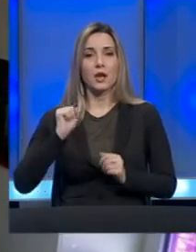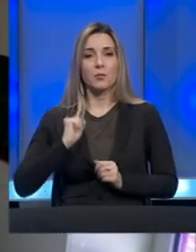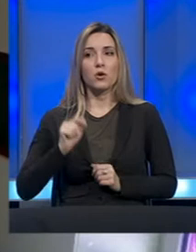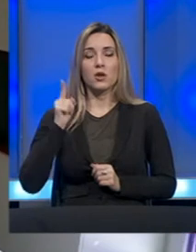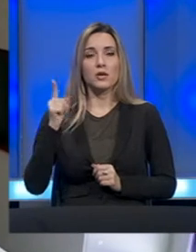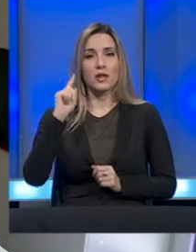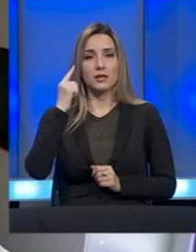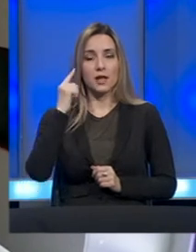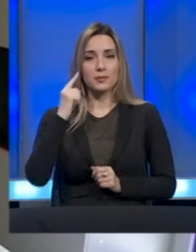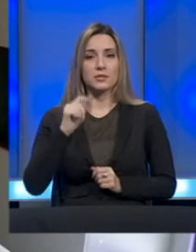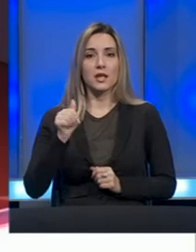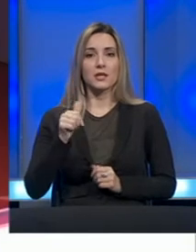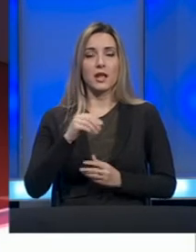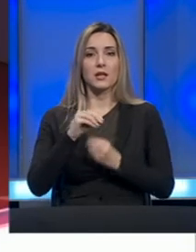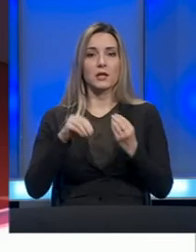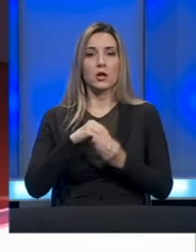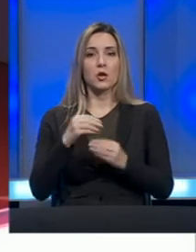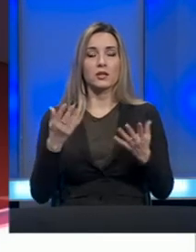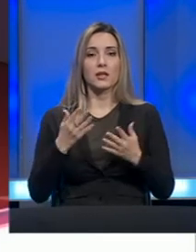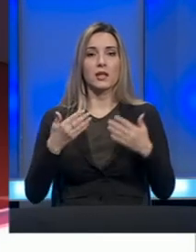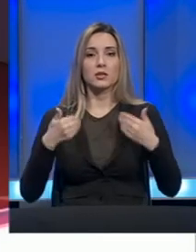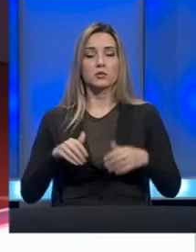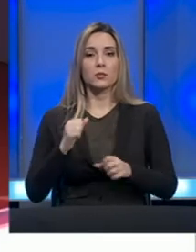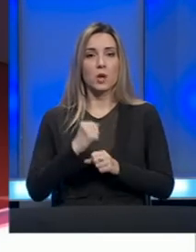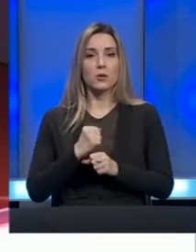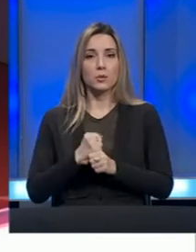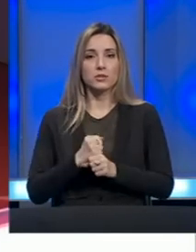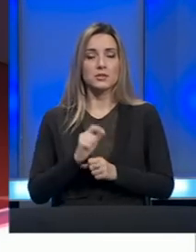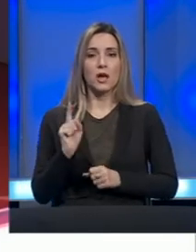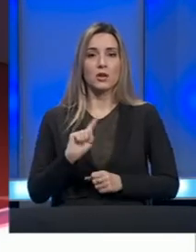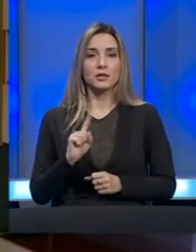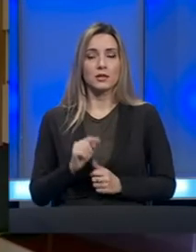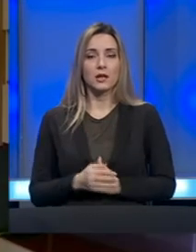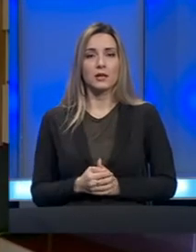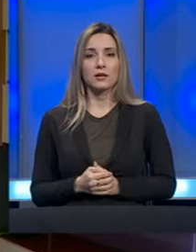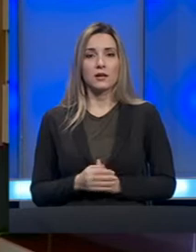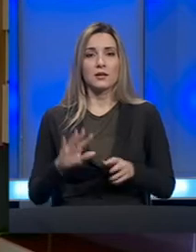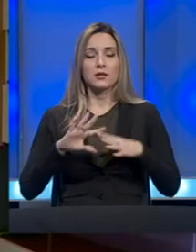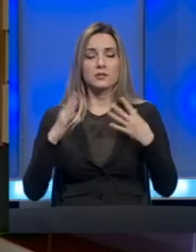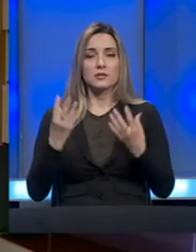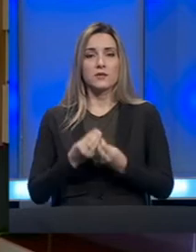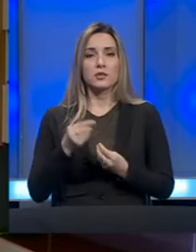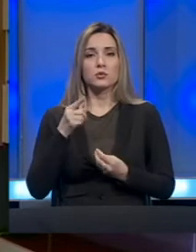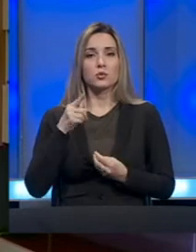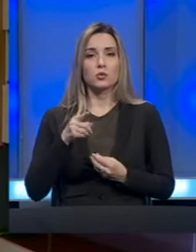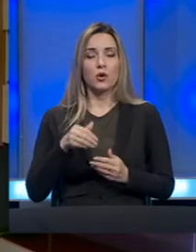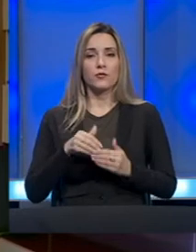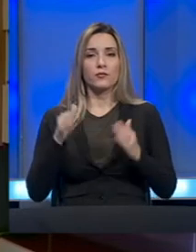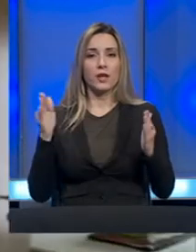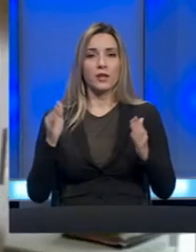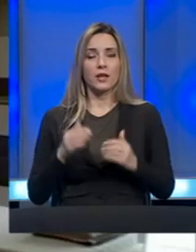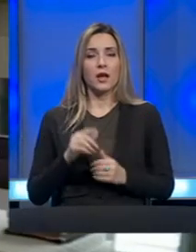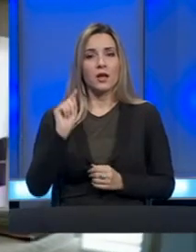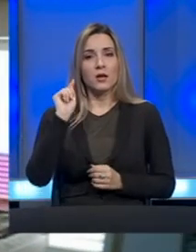na njih da misle da li je roditelj neki izgubio posao, nije izgubio. Znate, sve su tu velika